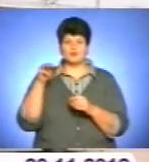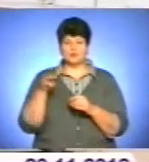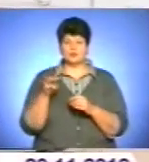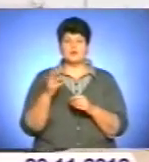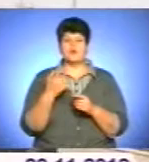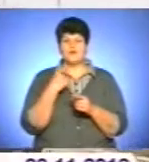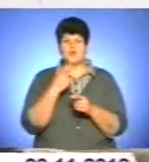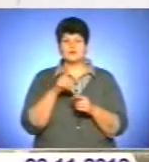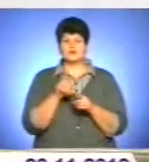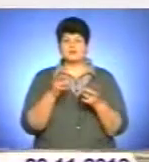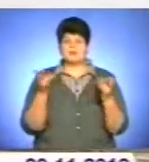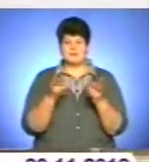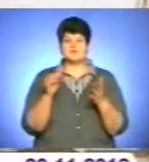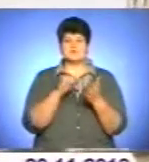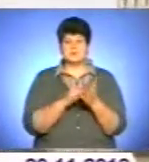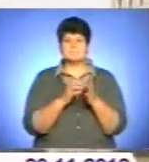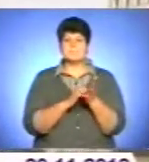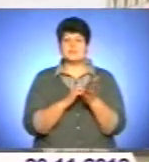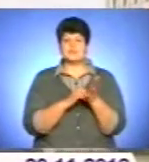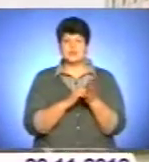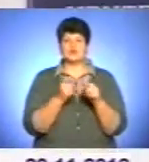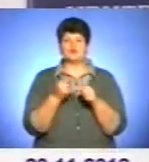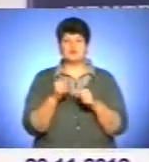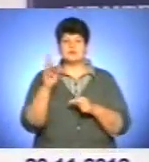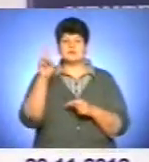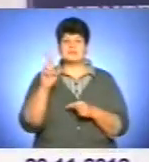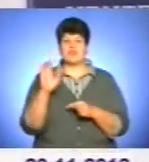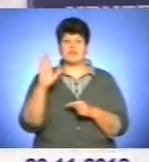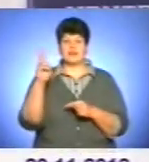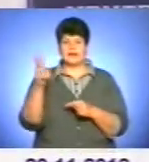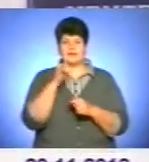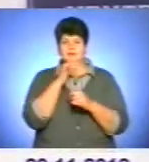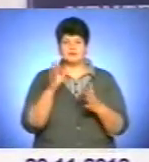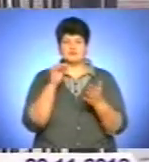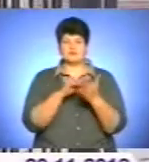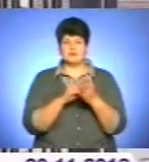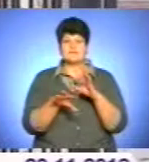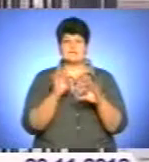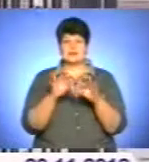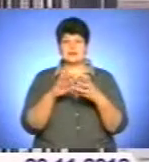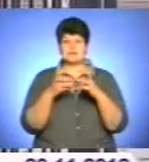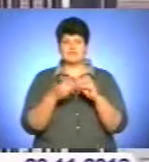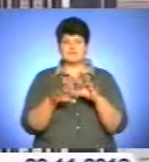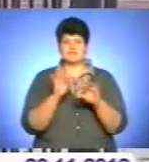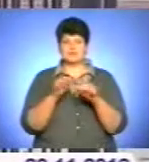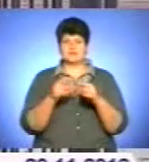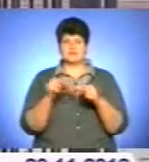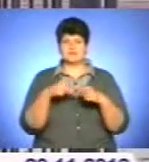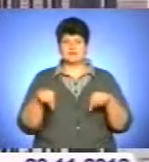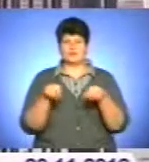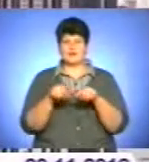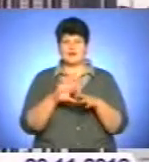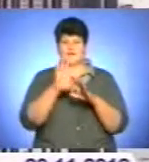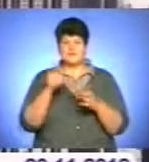'якіна, перш за все, необхідно встановити причини, через які ЦВК не може встановити результати виборів на певних округах. А усі причетні до фальсифікації мають нести